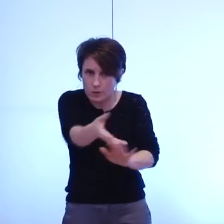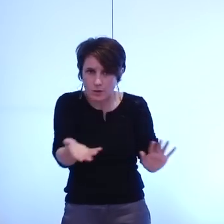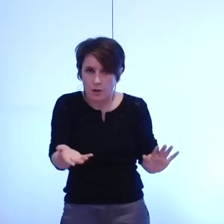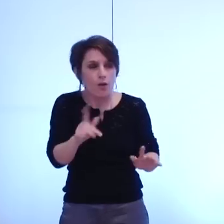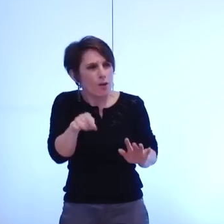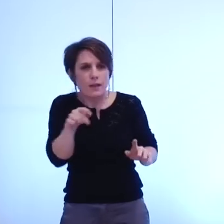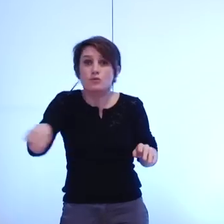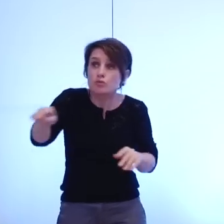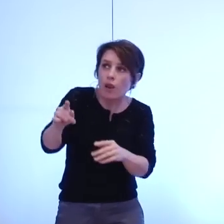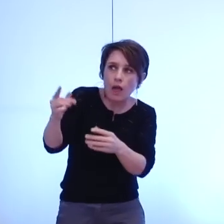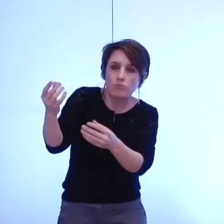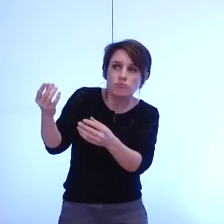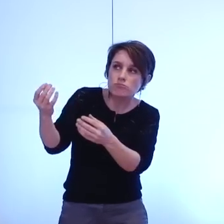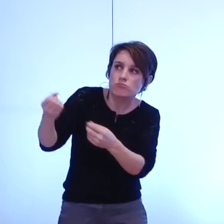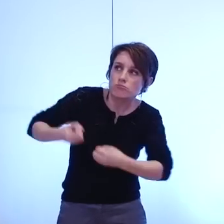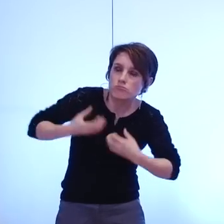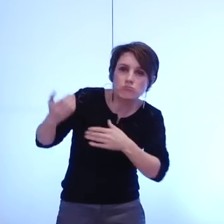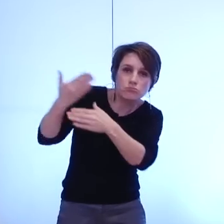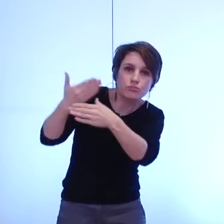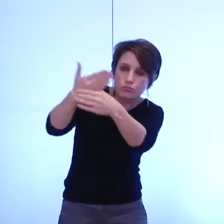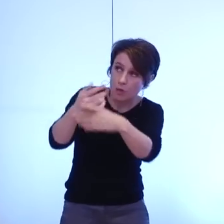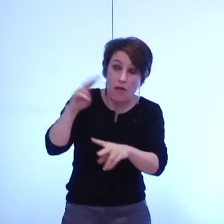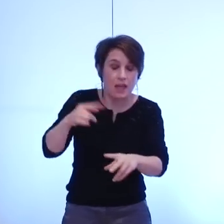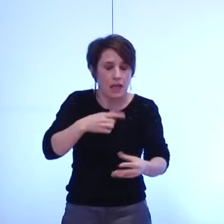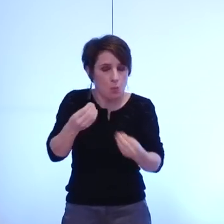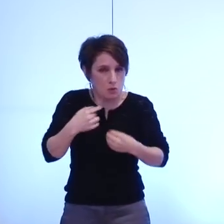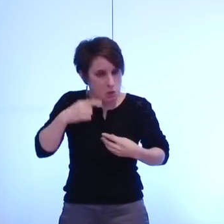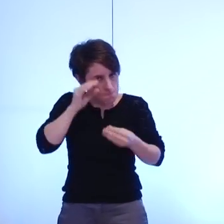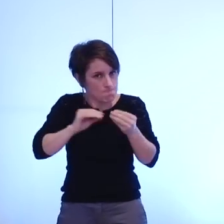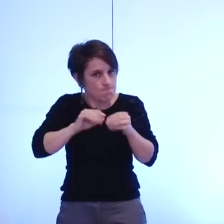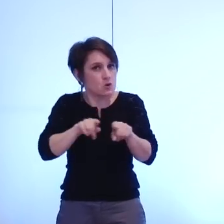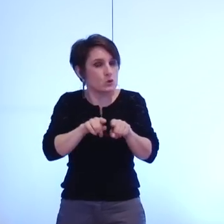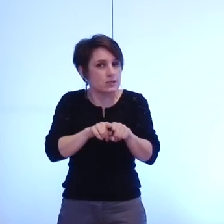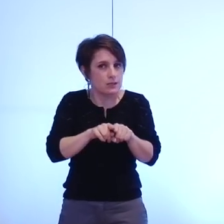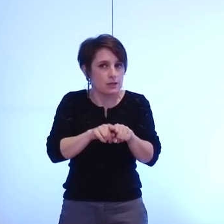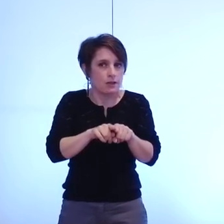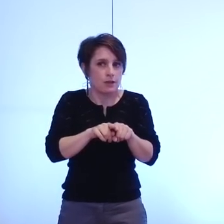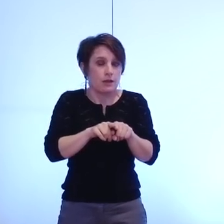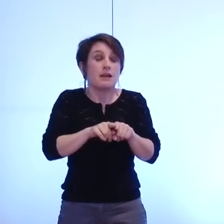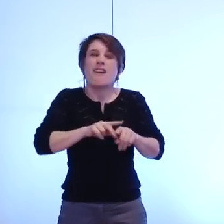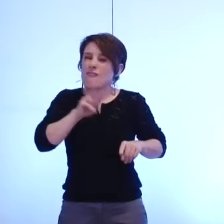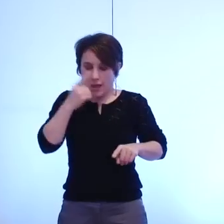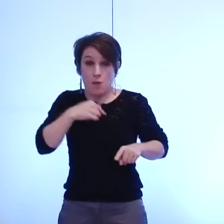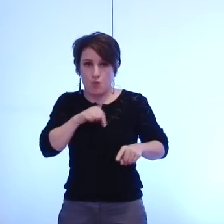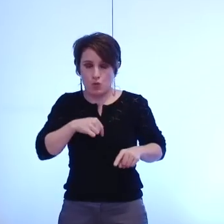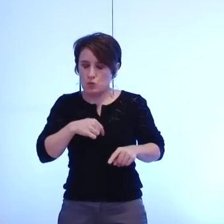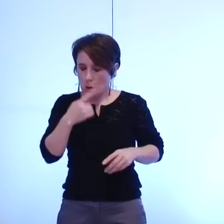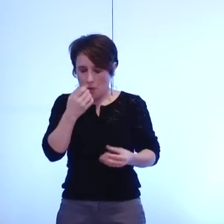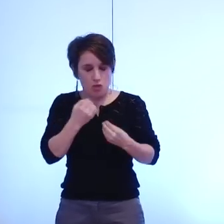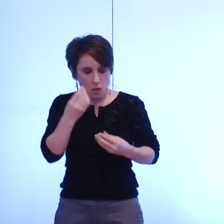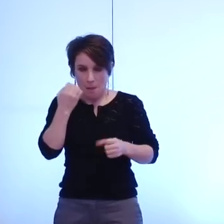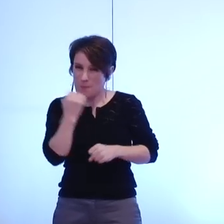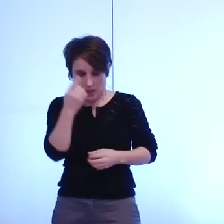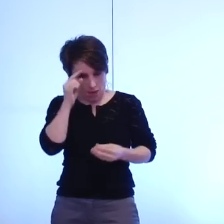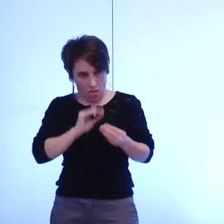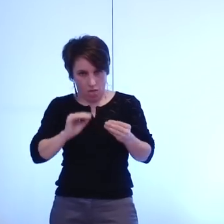se pose on s'en pose sur les 4 délibérations je vous le dis franchement la seule délibération où il y aura une intervention c'est celle qui vient après et